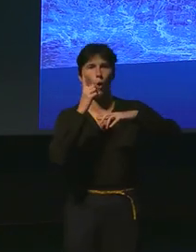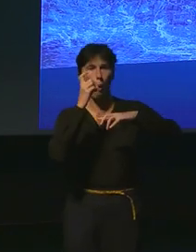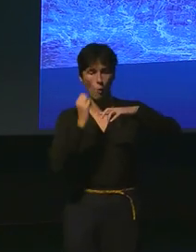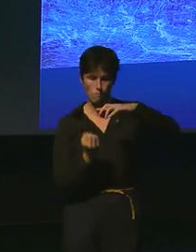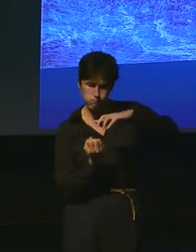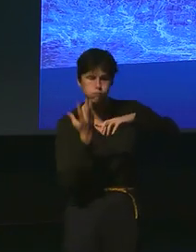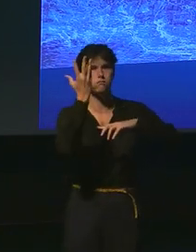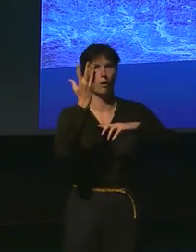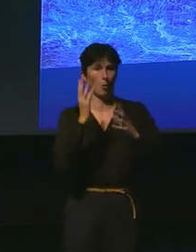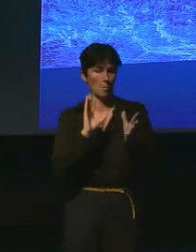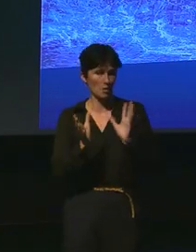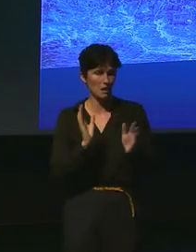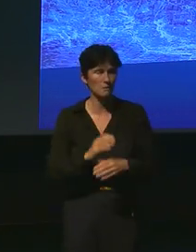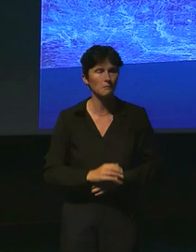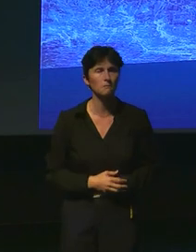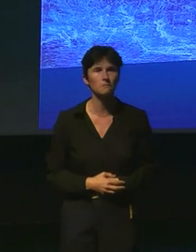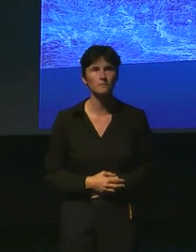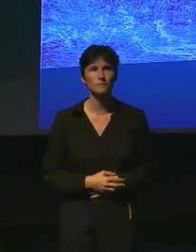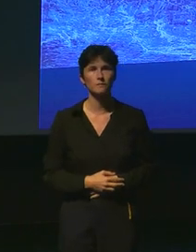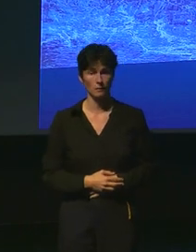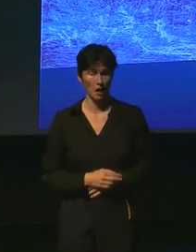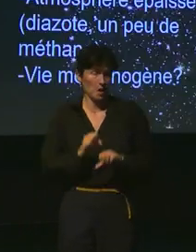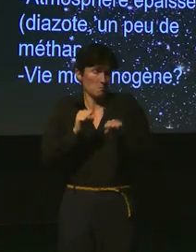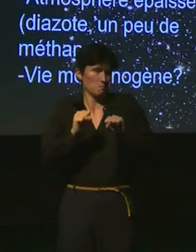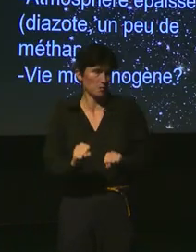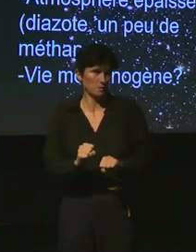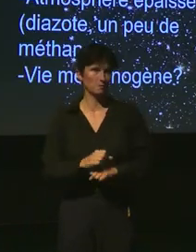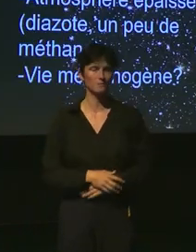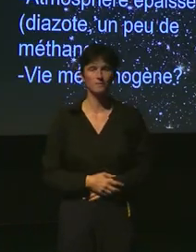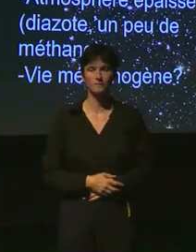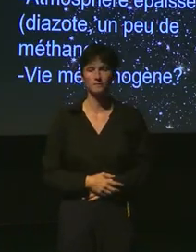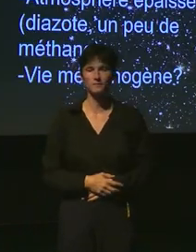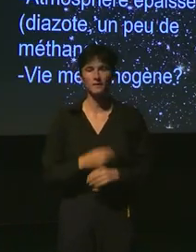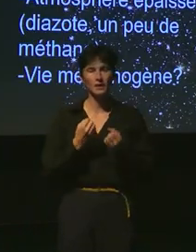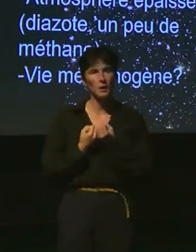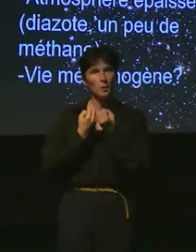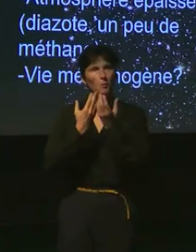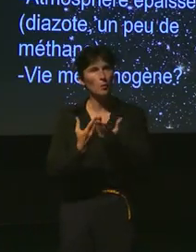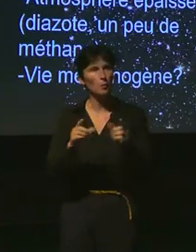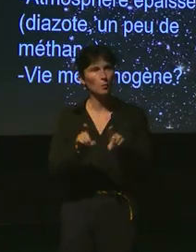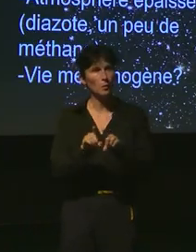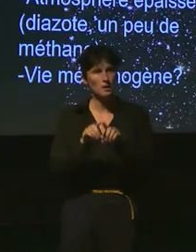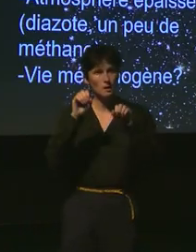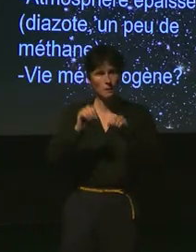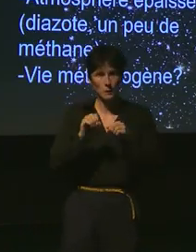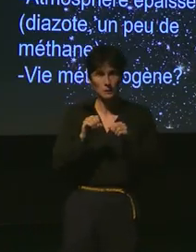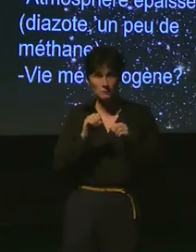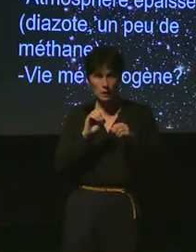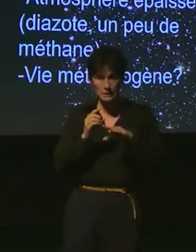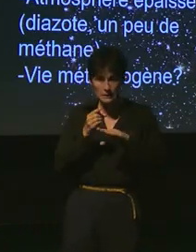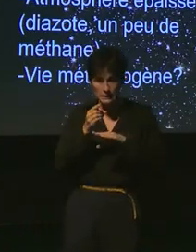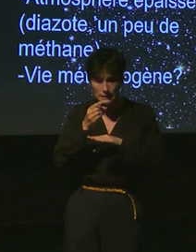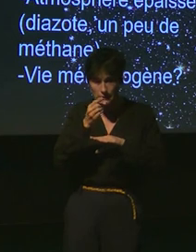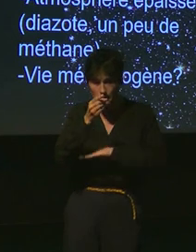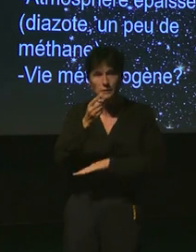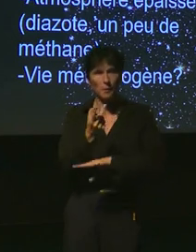région. C'est plus possibilité. mais je vous propose d'aller effectivement un peu plus loin et d'aller en fait du côté